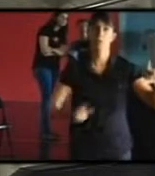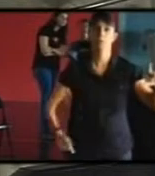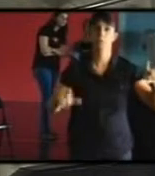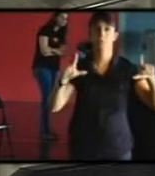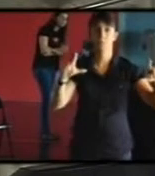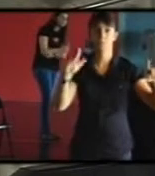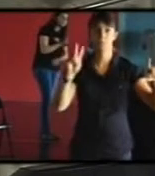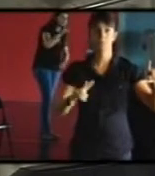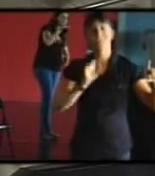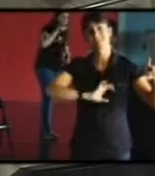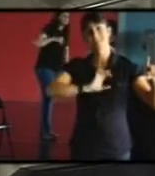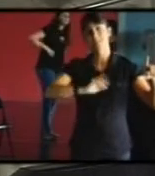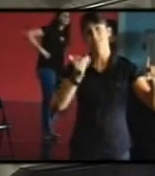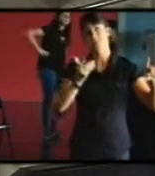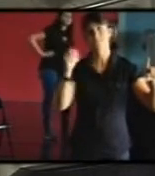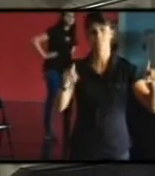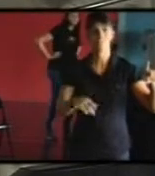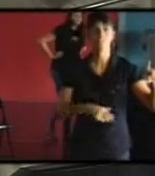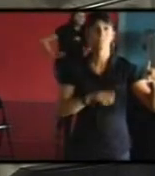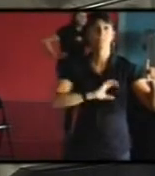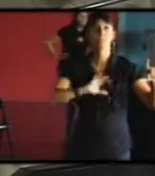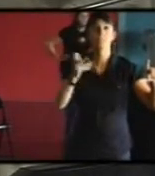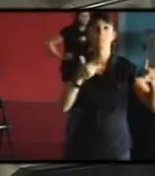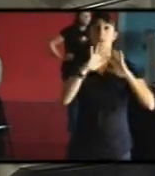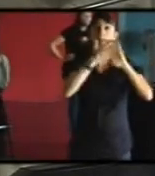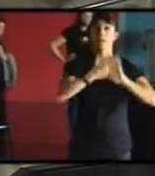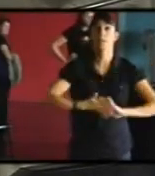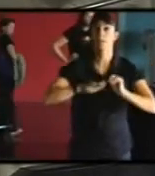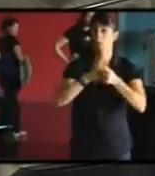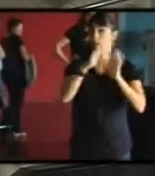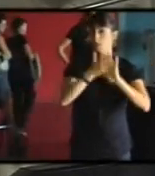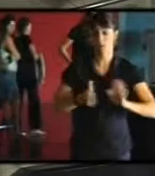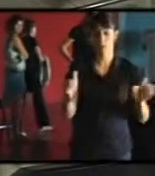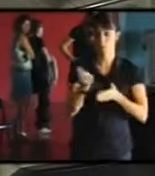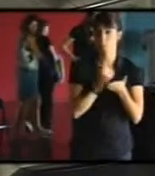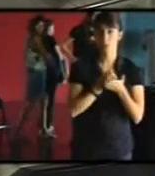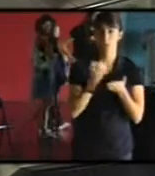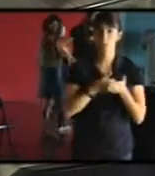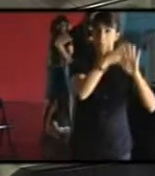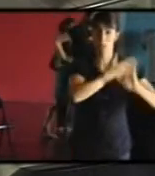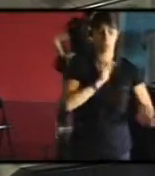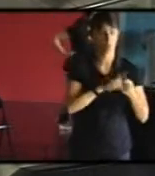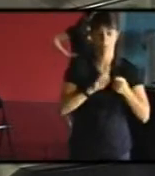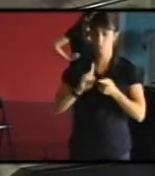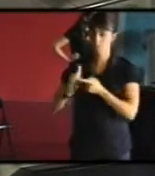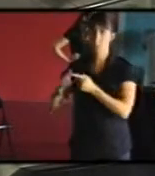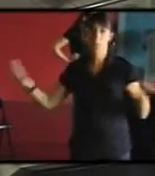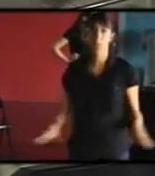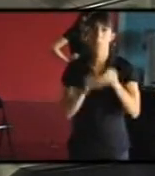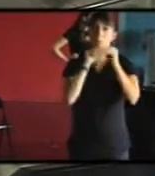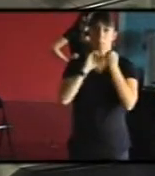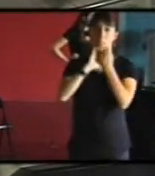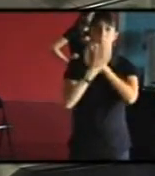essayé de croiser, enfin on n pas essayé, on a croisé un certain nombre de bases de données, on a créé une typologie spécifique lyonnaise,